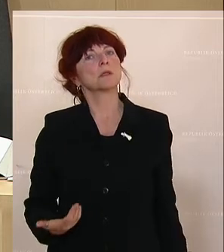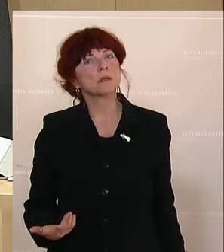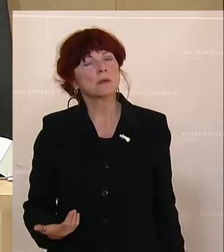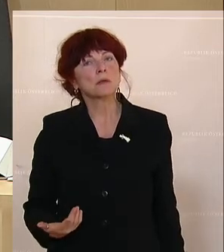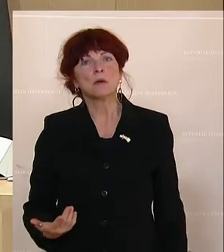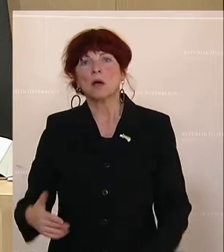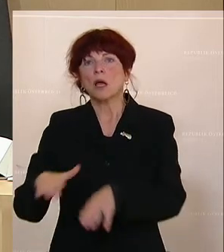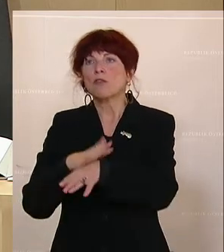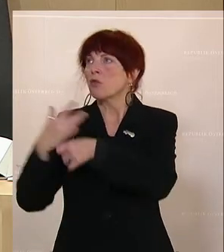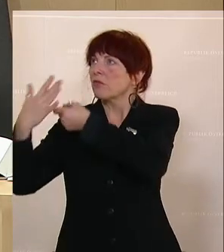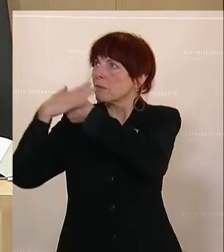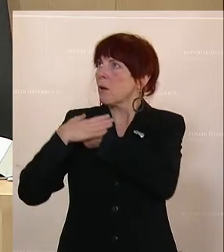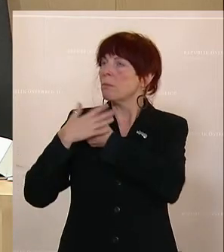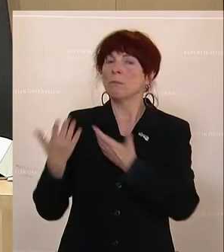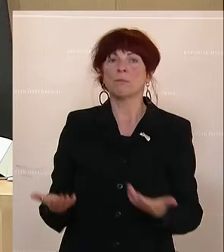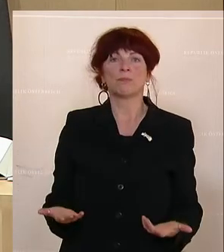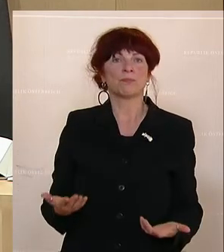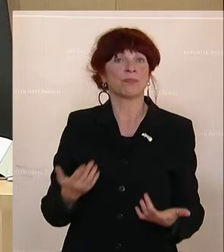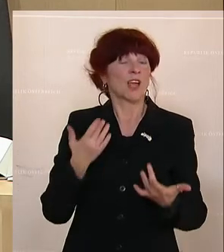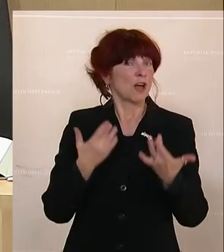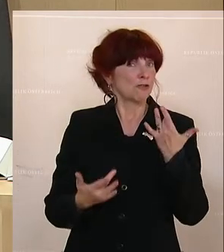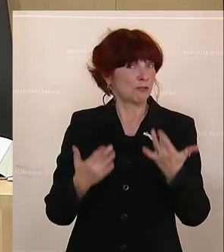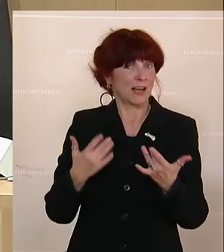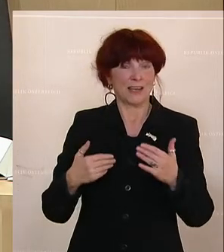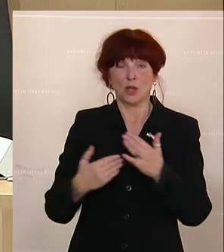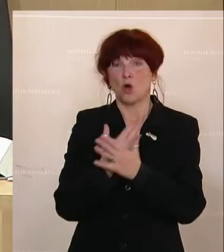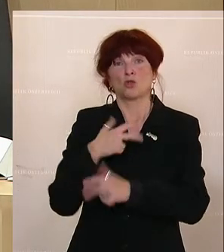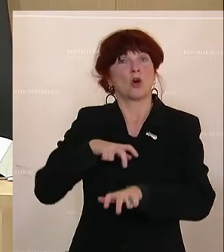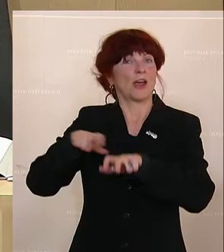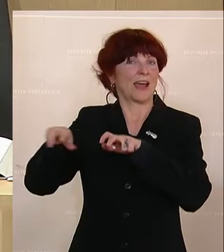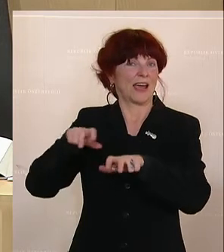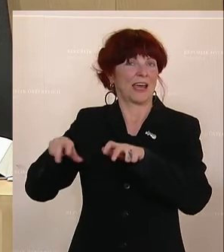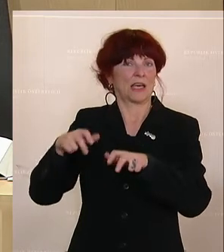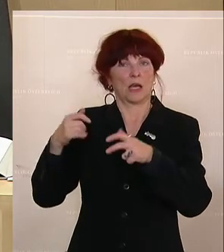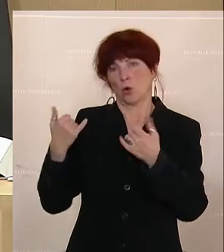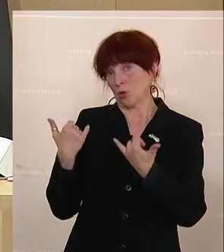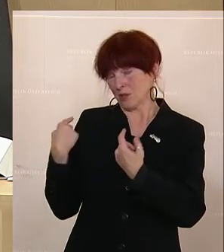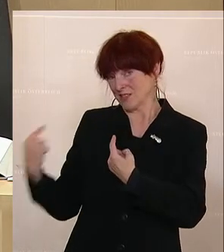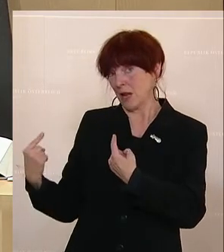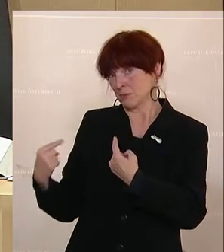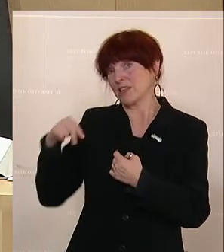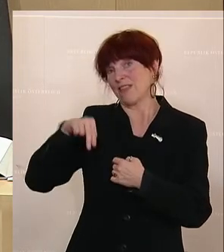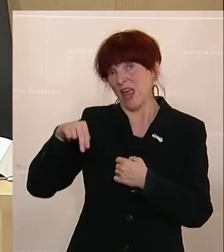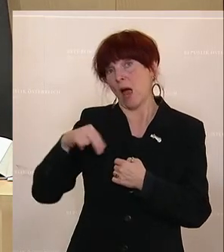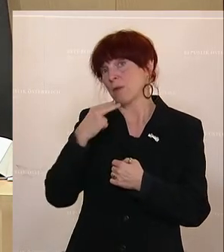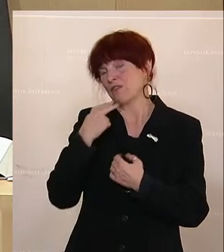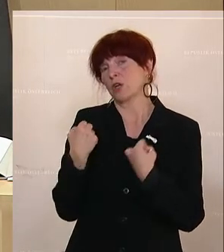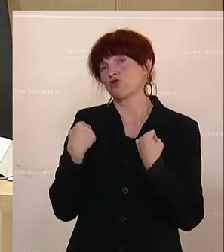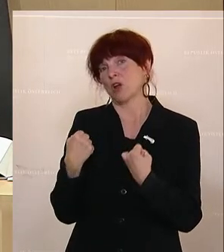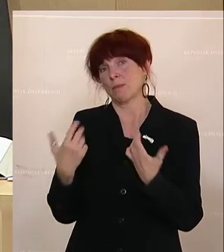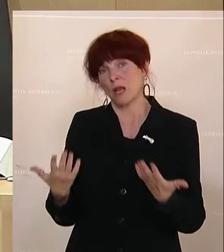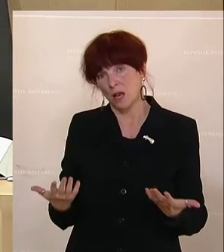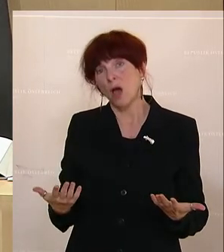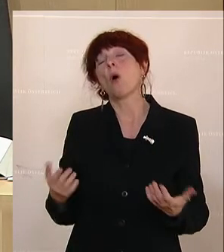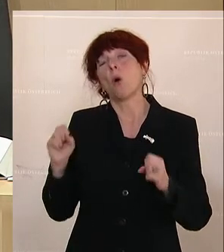Vielleicht machen Sie da jetzt Schluss in dieser neuen Regierung, wo Sie ja jetzt der stabile Faktor sein wollen. Sie reden viel von Corona